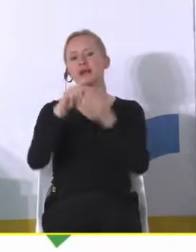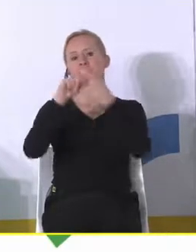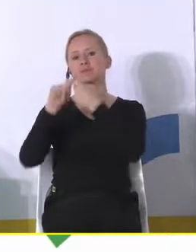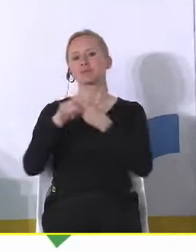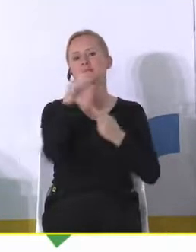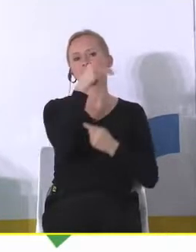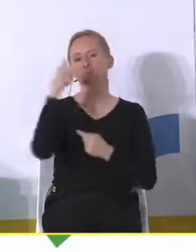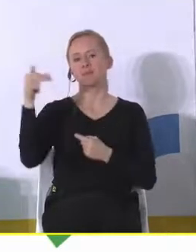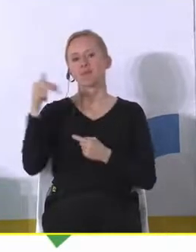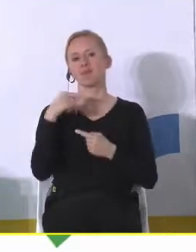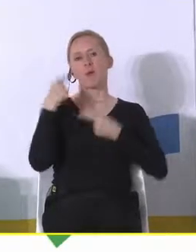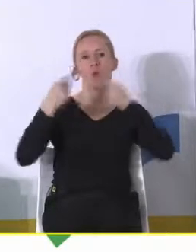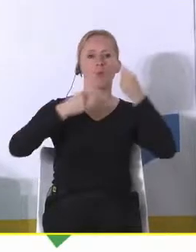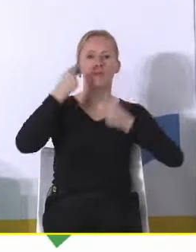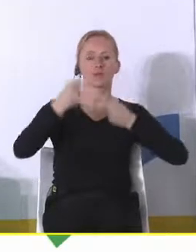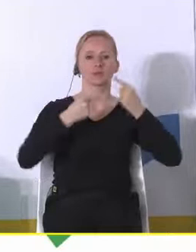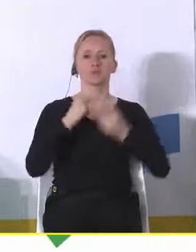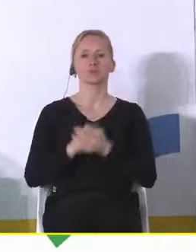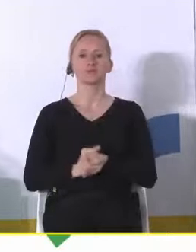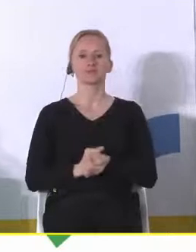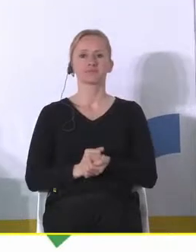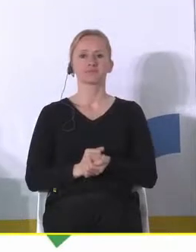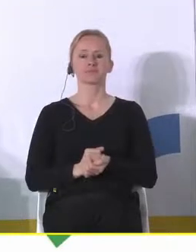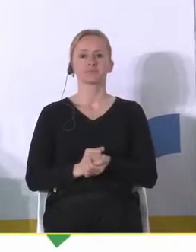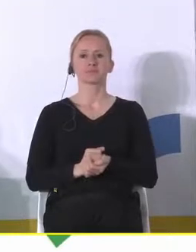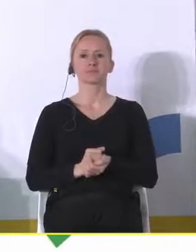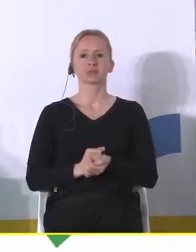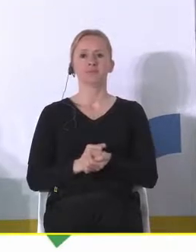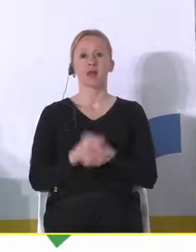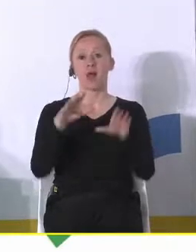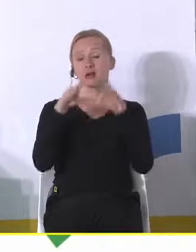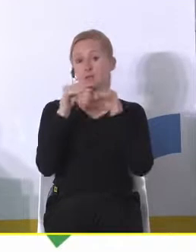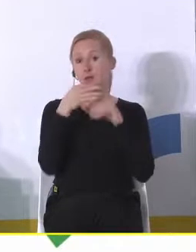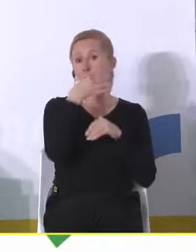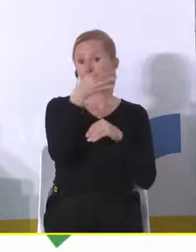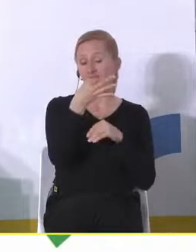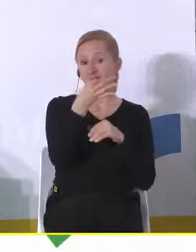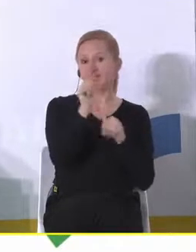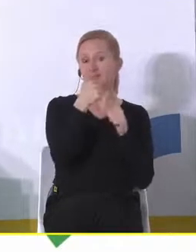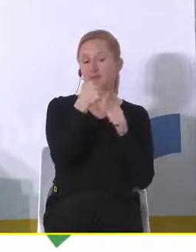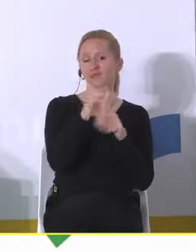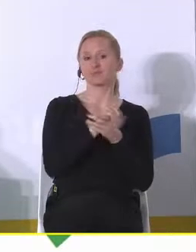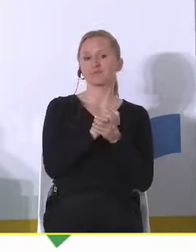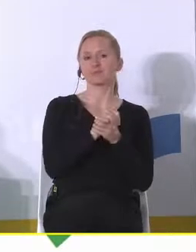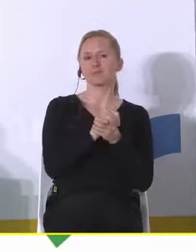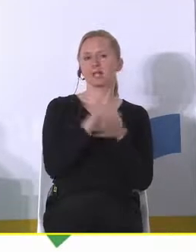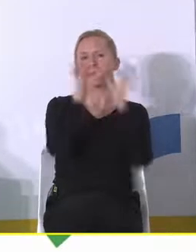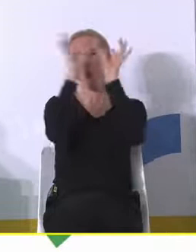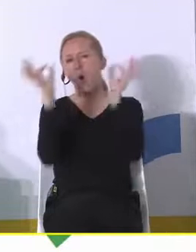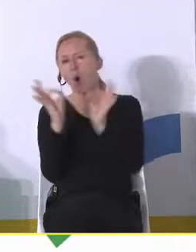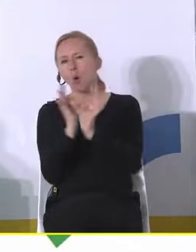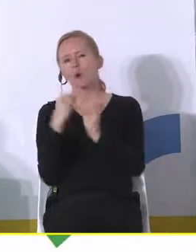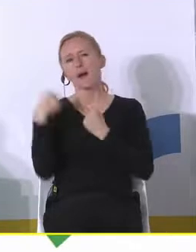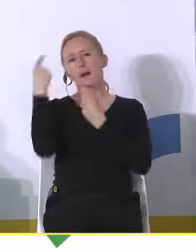z tym tematem. Ale może rozpoczniemy takim pytaniem rozbiegowym, może trochę ogólnym, ale jednak myślę,